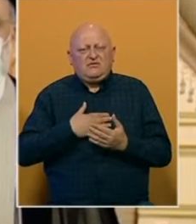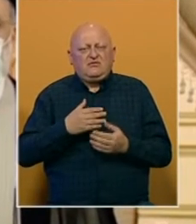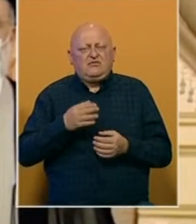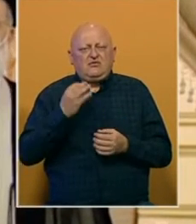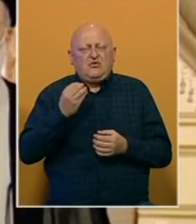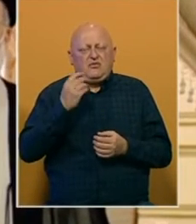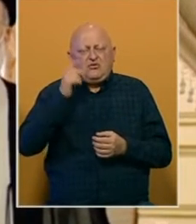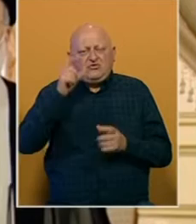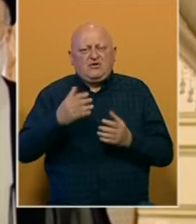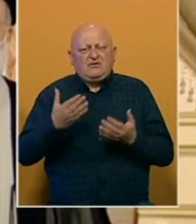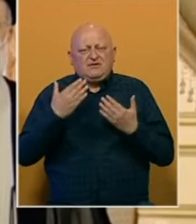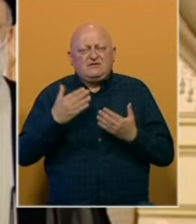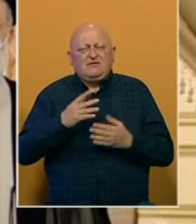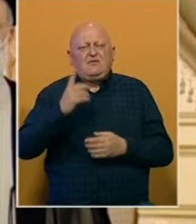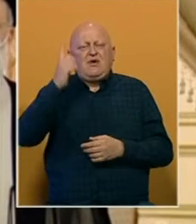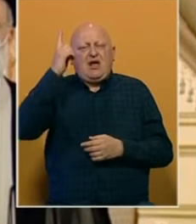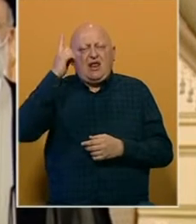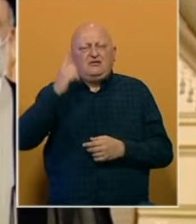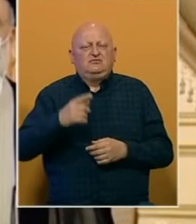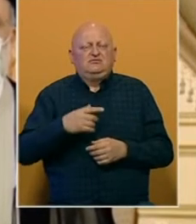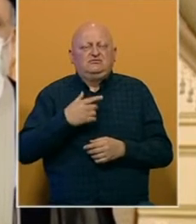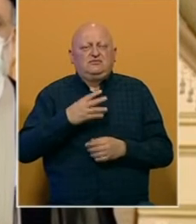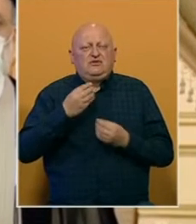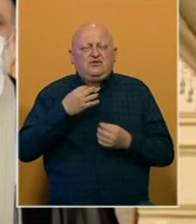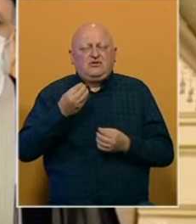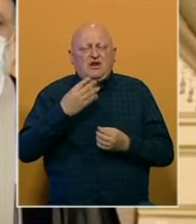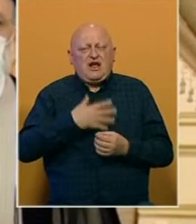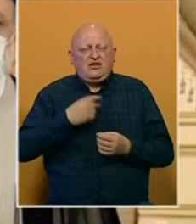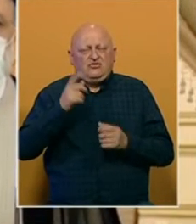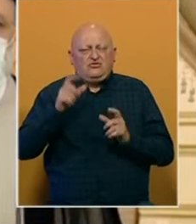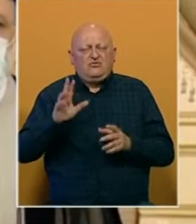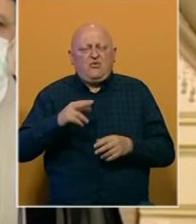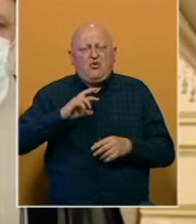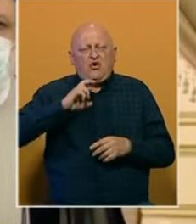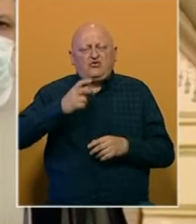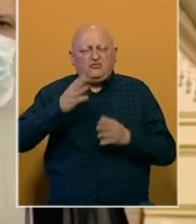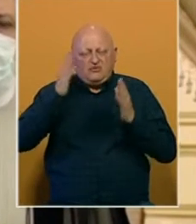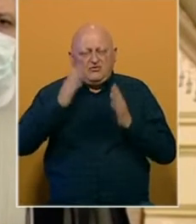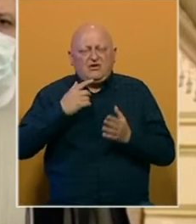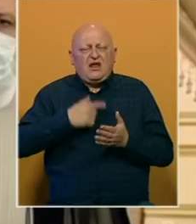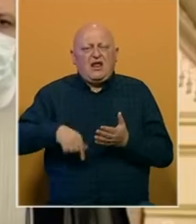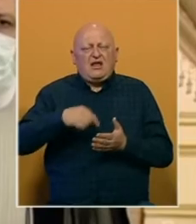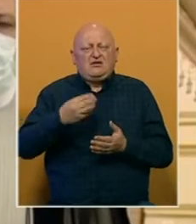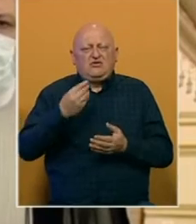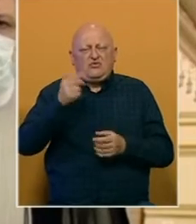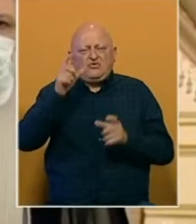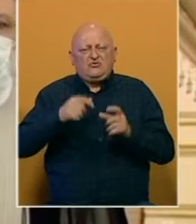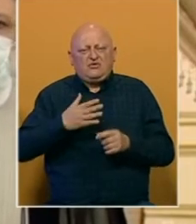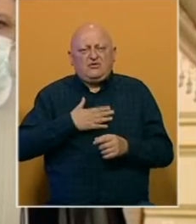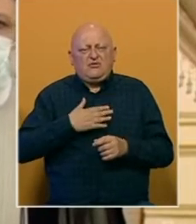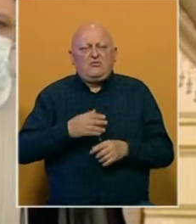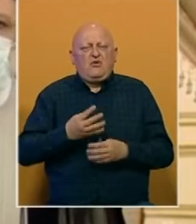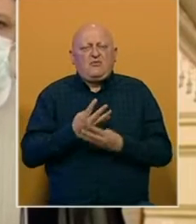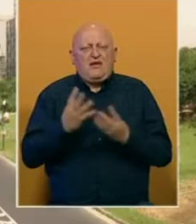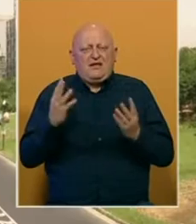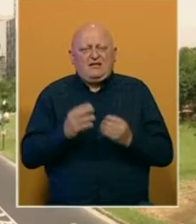budnim ljudima. Zahvaljujem svemogućem Bogu na povjerenju dragih ljudi. Nadam se da mogu odgovoriti na povjerenje glasove i dobrotu ljudi tijekom mojega mandata.